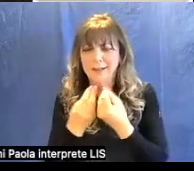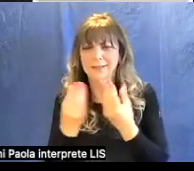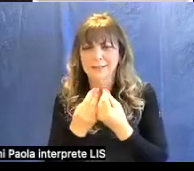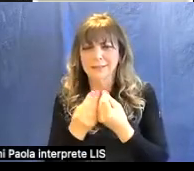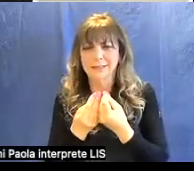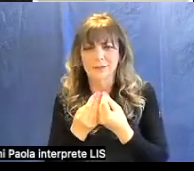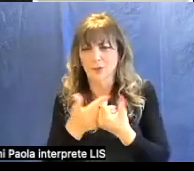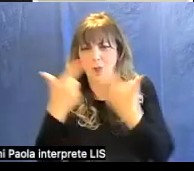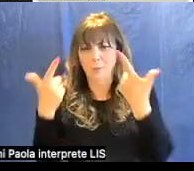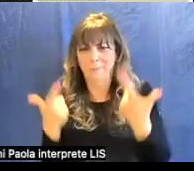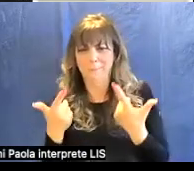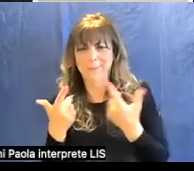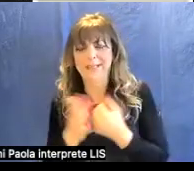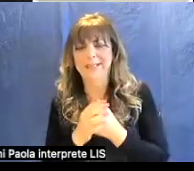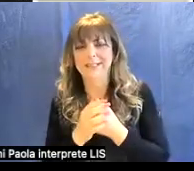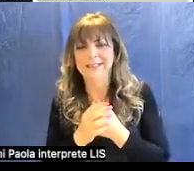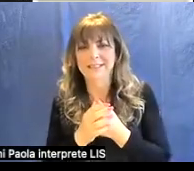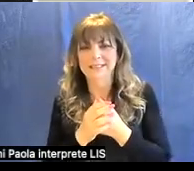sovrabbondante